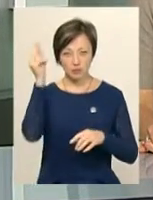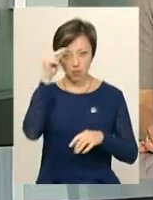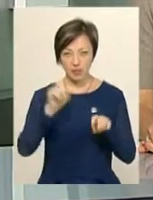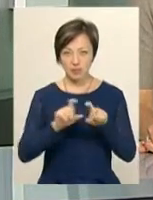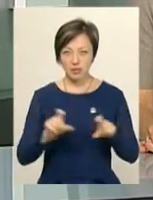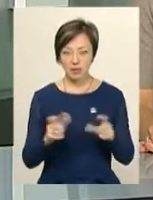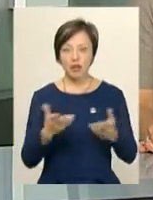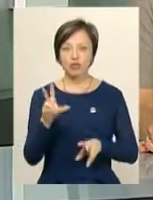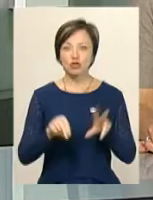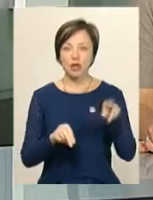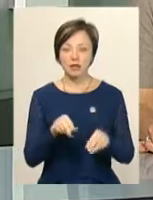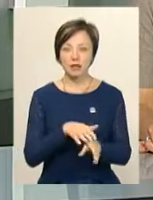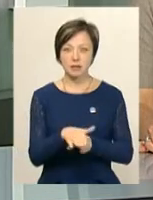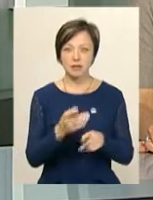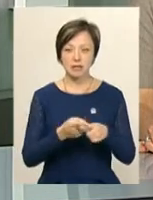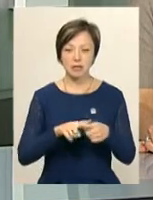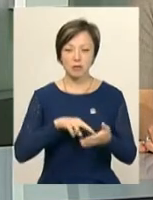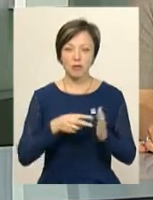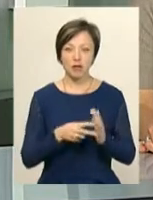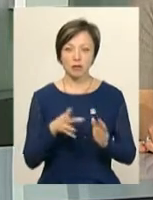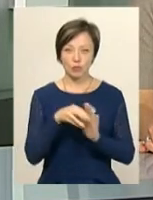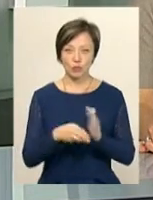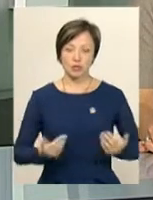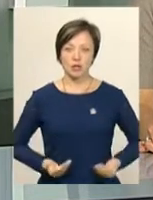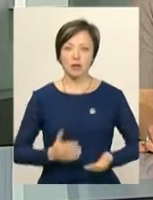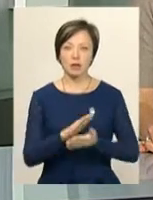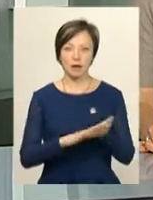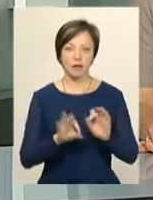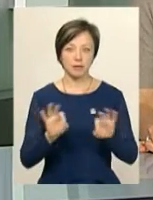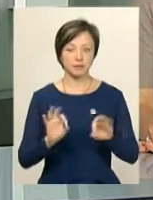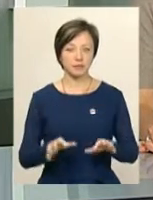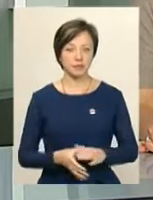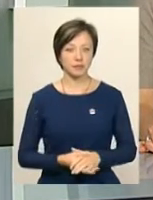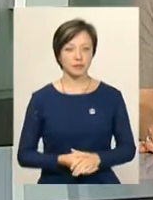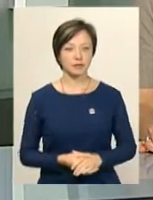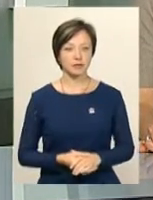закладах та які шанси на реалізацію цих планів у життя, дізнавалась Наталя Сідова.